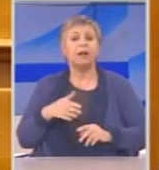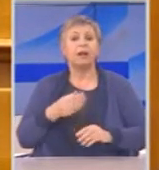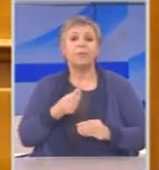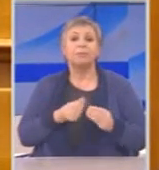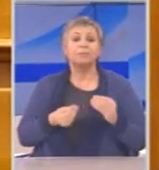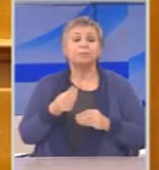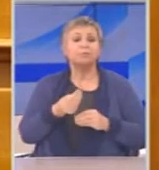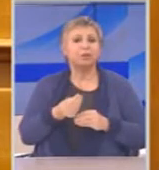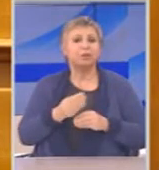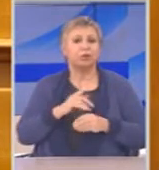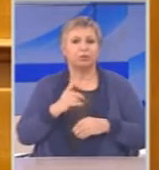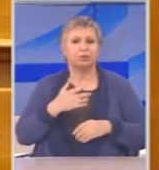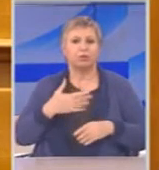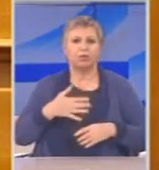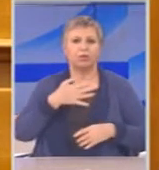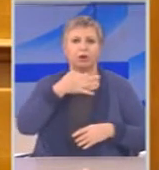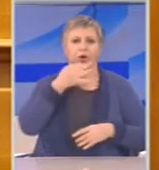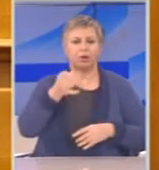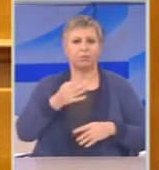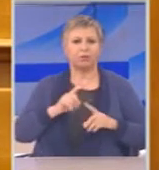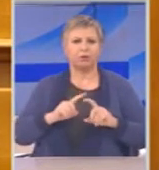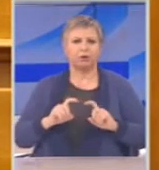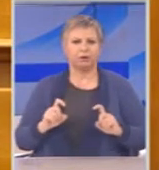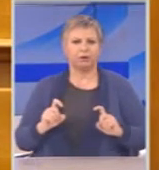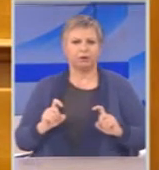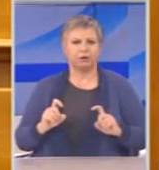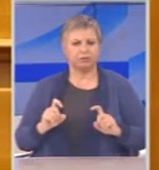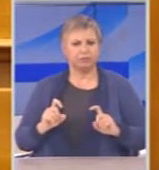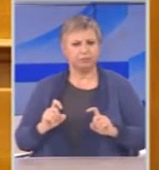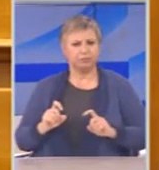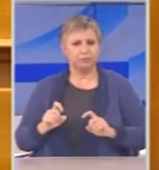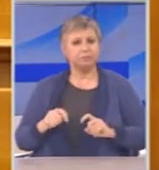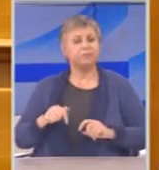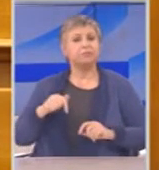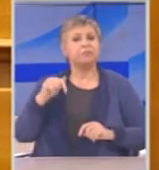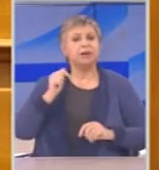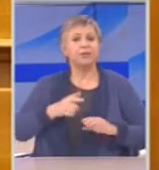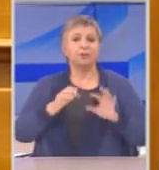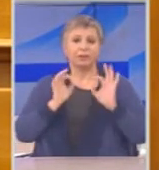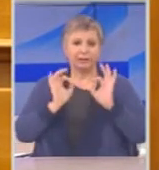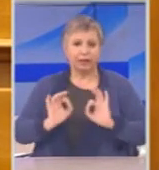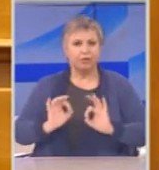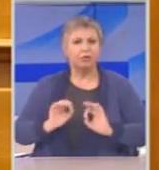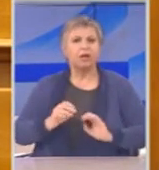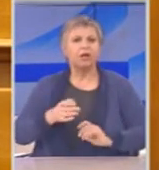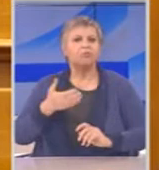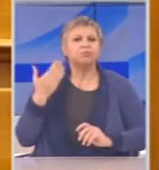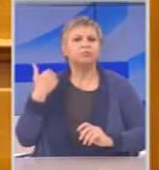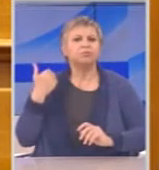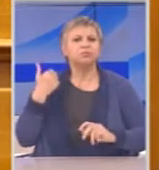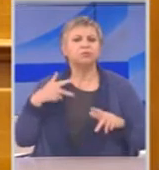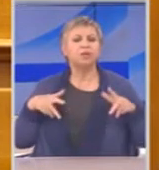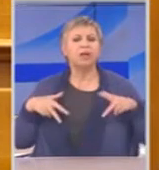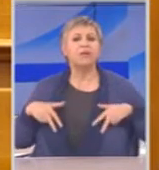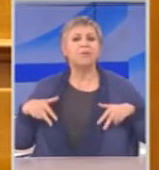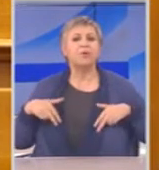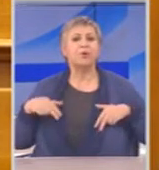και δεν το προσθέτω εγώ, παραδόξως το λέει ο κύριος Χρυστοδουλάκης, στη